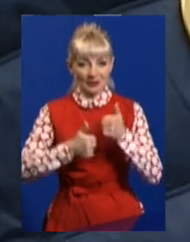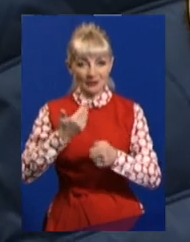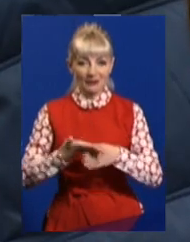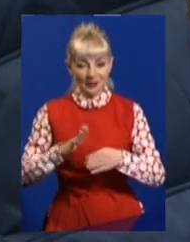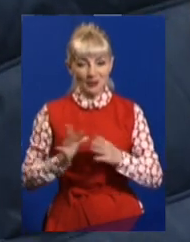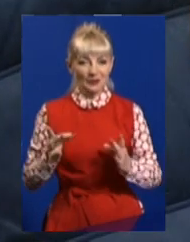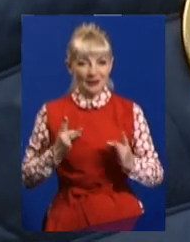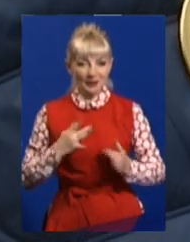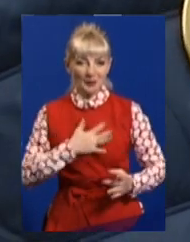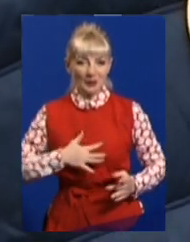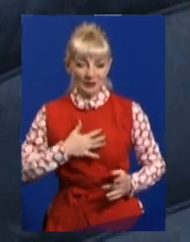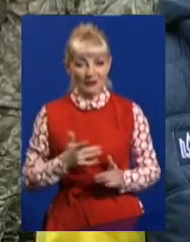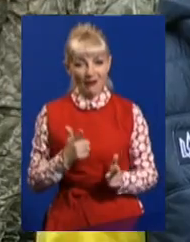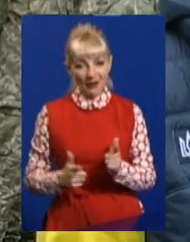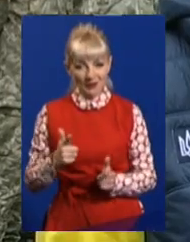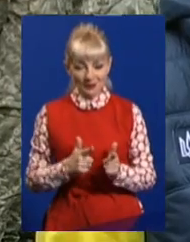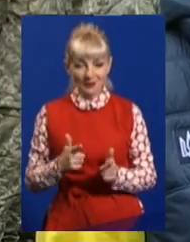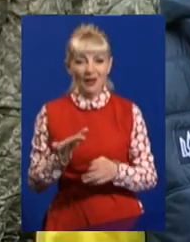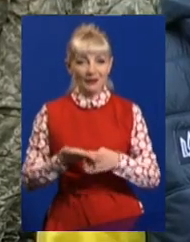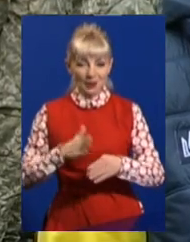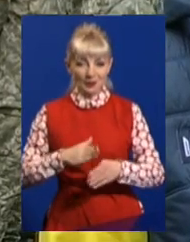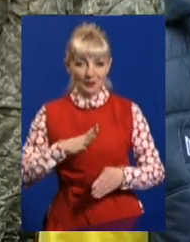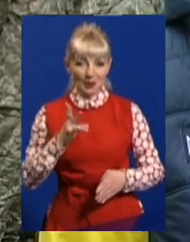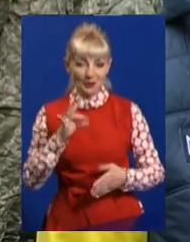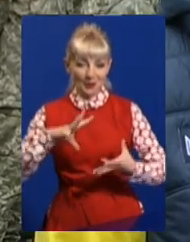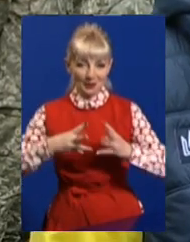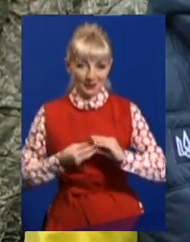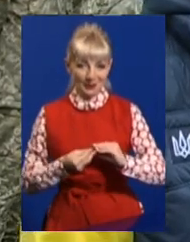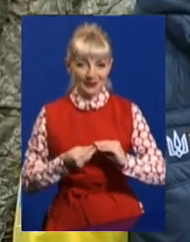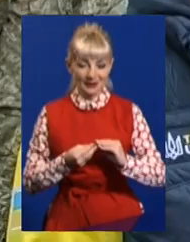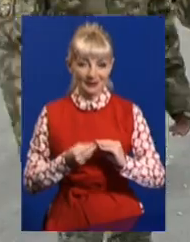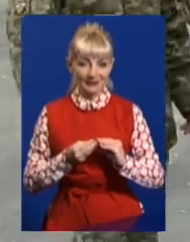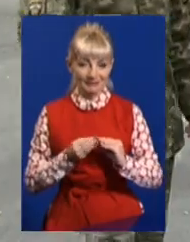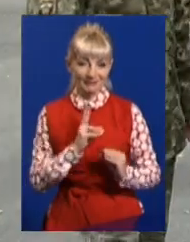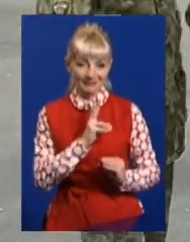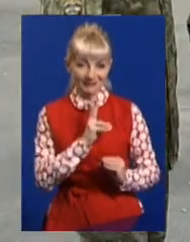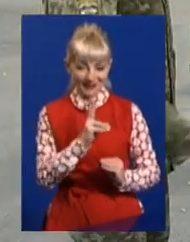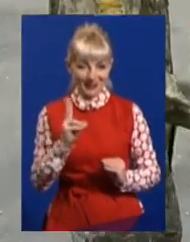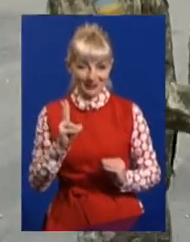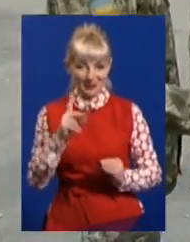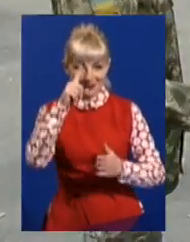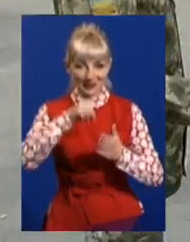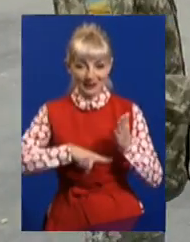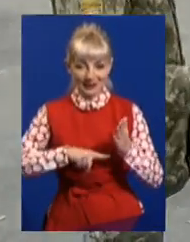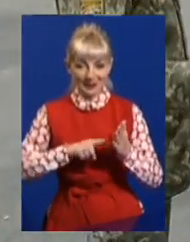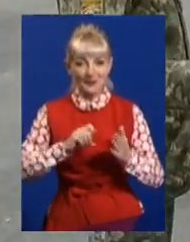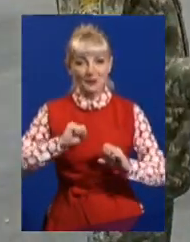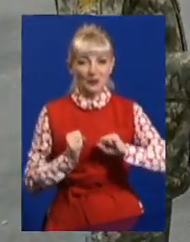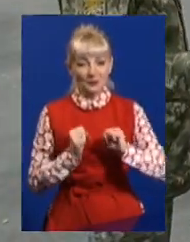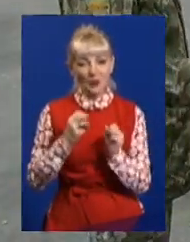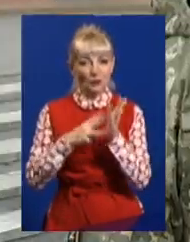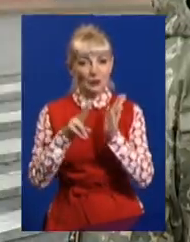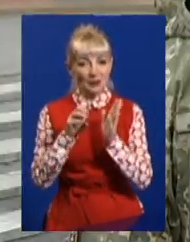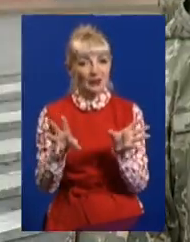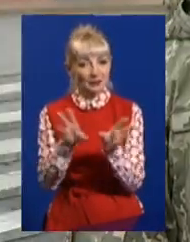Нервується, готувалося, було тяжко, але результат показали, на який готувалися. Зурян – медрук з Василем та вирішують вісім років.